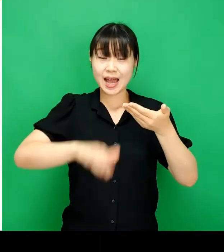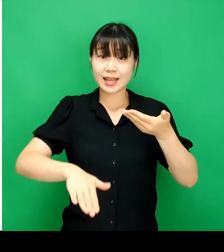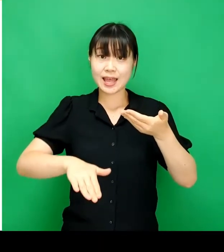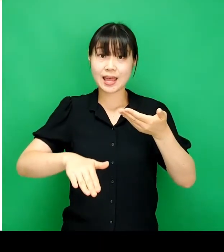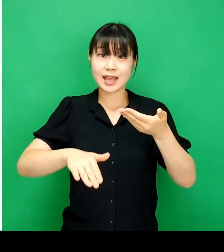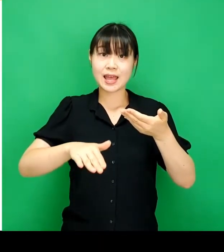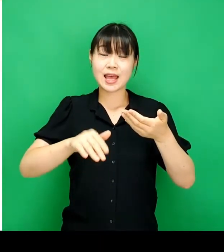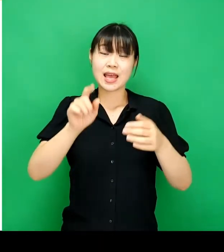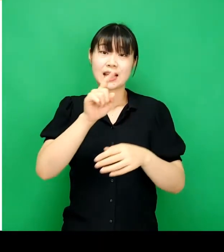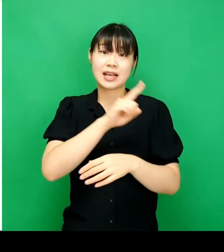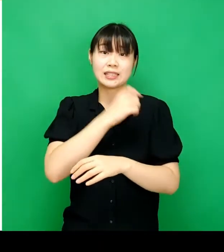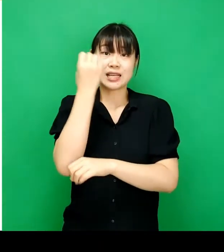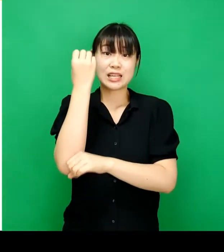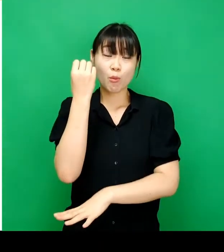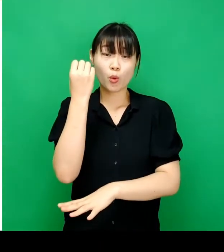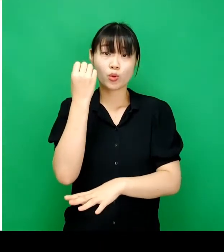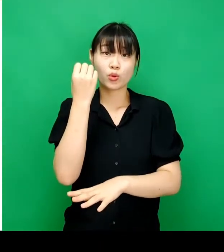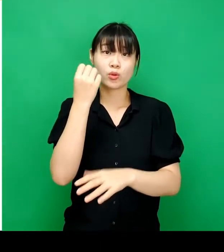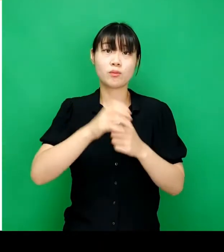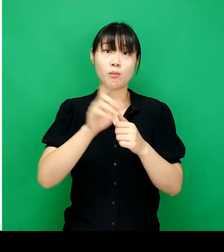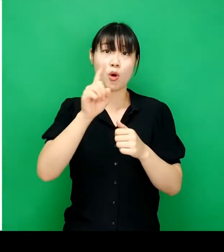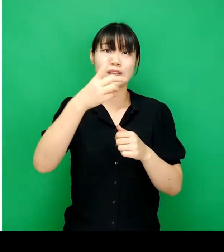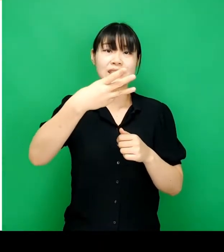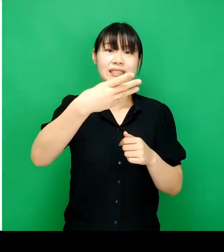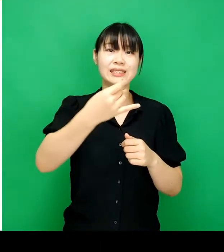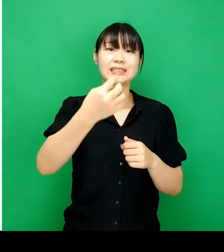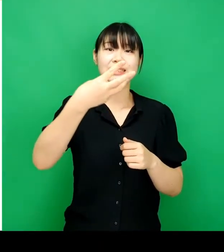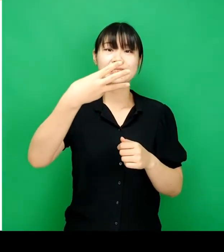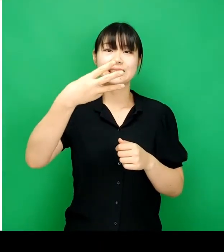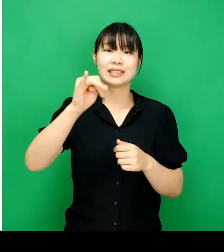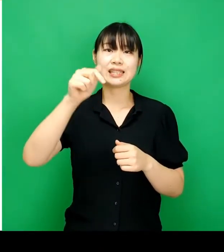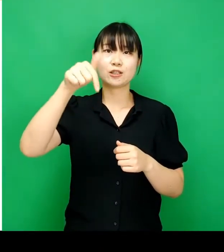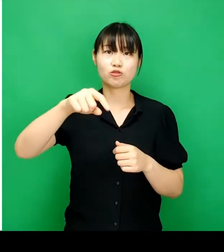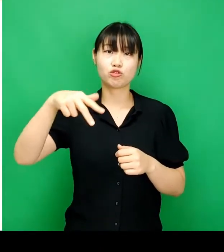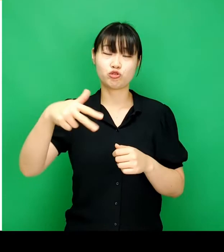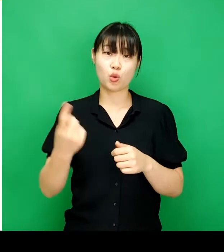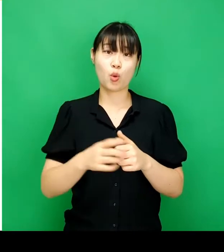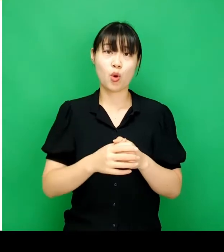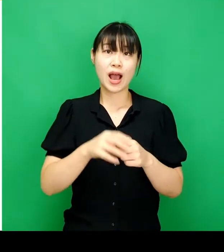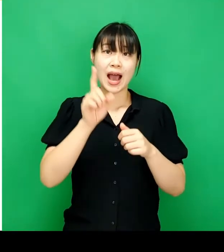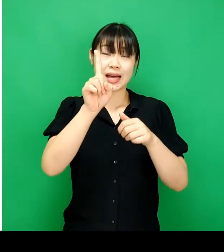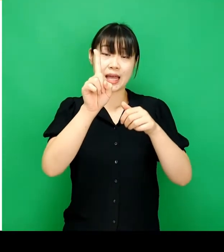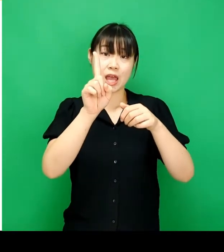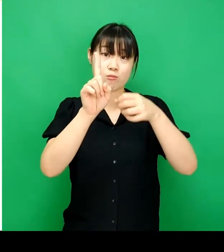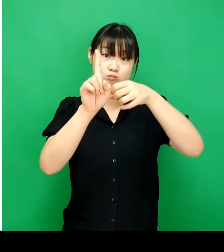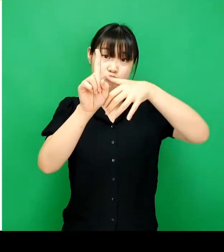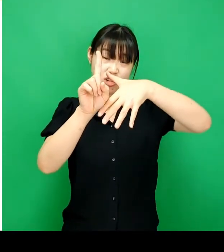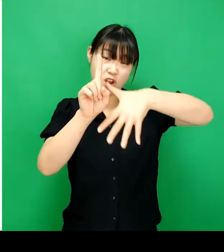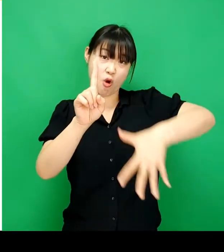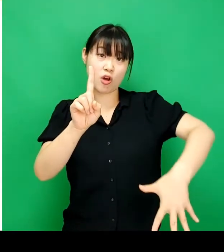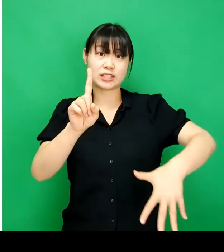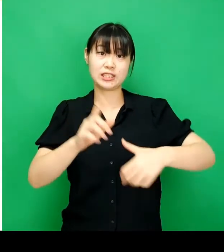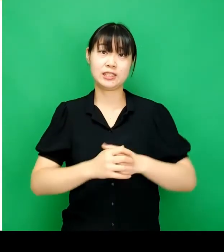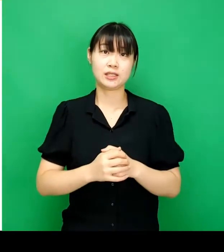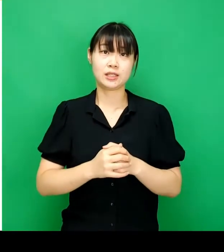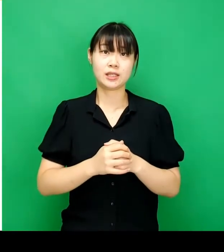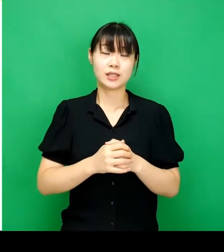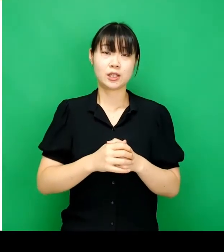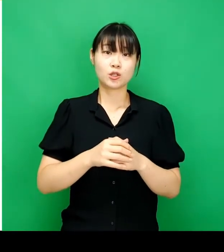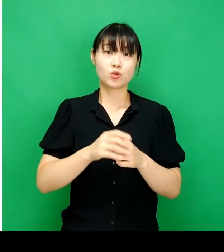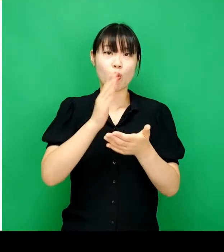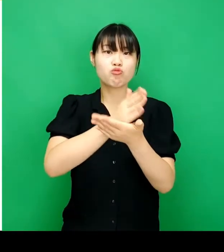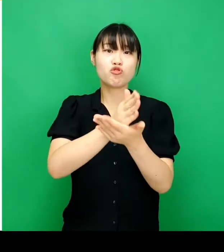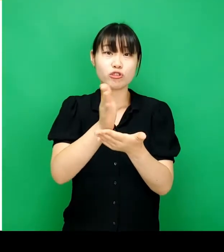요소들의 상호관계, 계층을 표현하는 기본 유형은 바로 트리 구조입니다. 트리 구조는 하나의 뿌리에서 시작해 여러